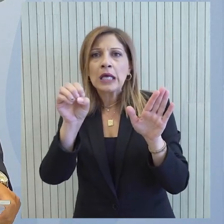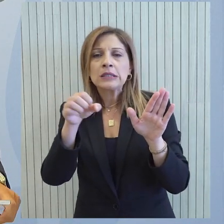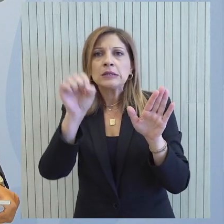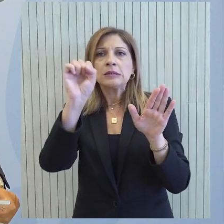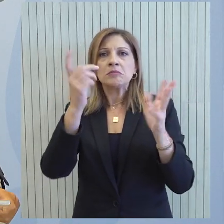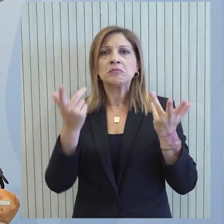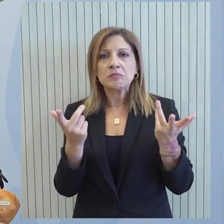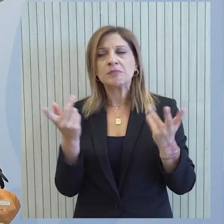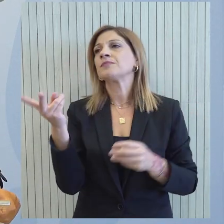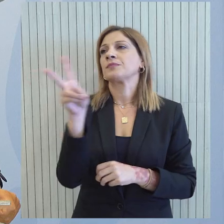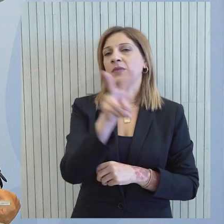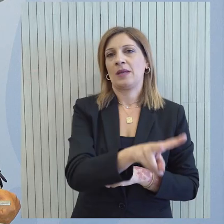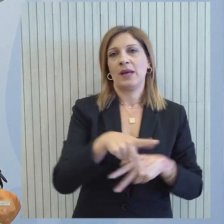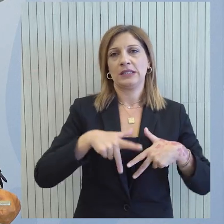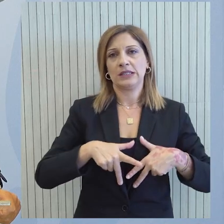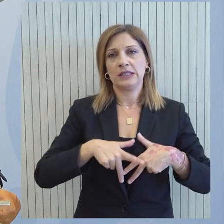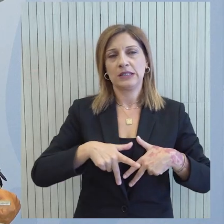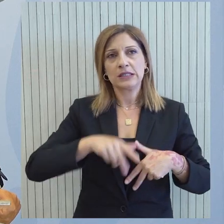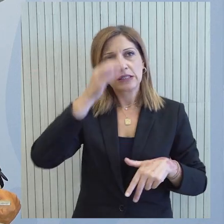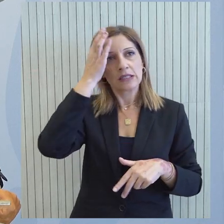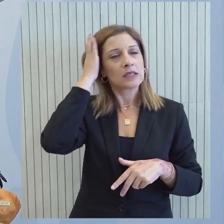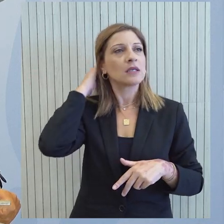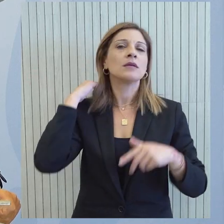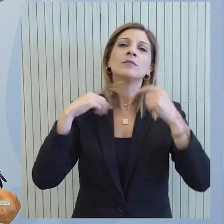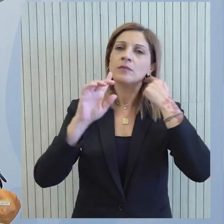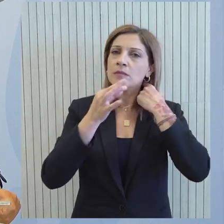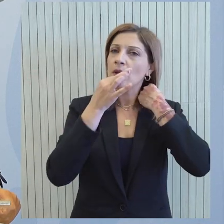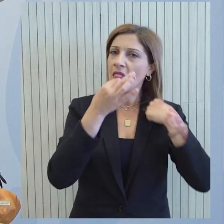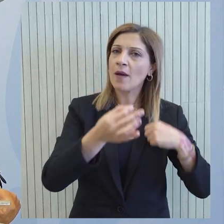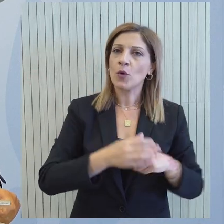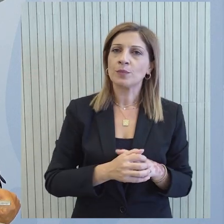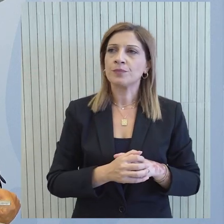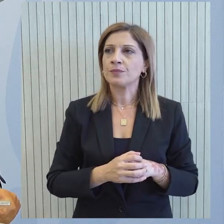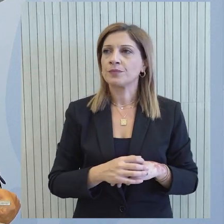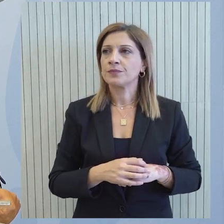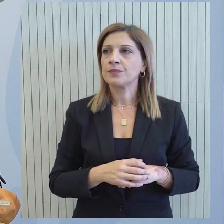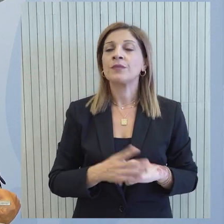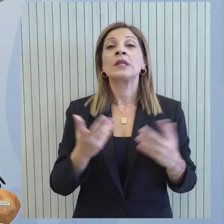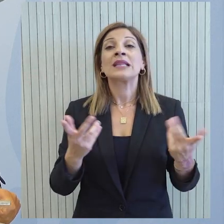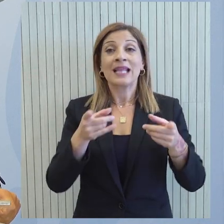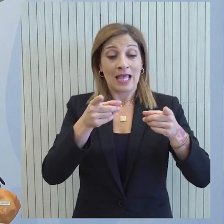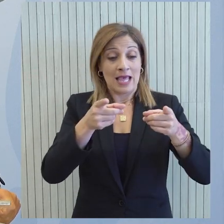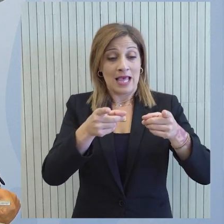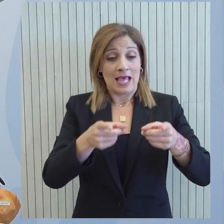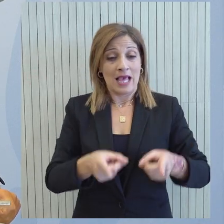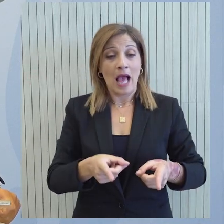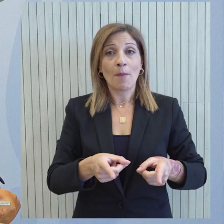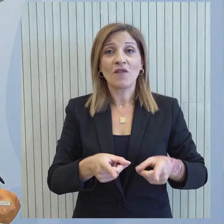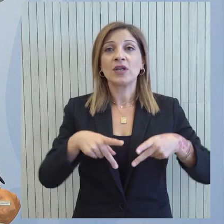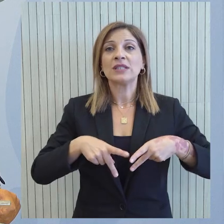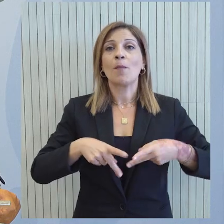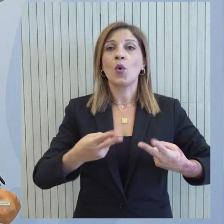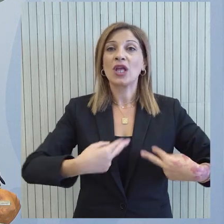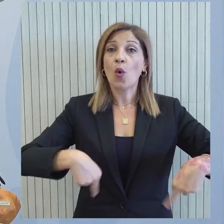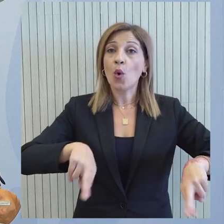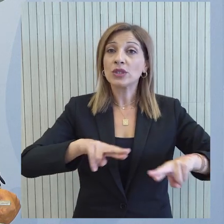να πω αυτό το οποίο θα έπρεπε και νομίζω είναι αυτονόητο οι όποιες αποφάσεις λαμβάνονται σε